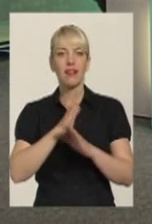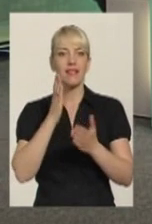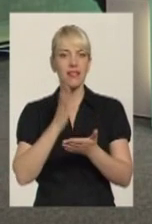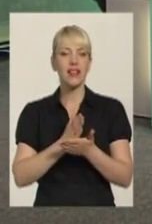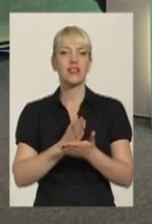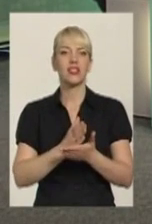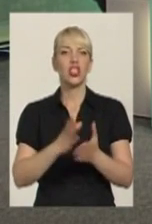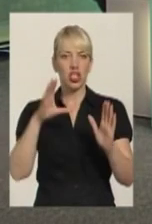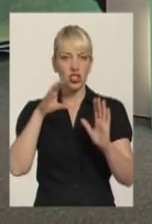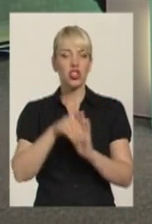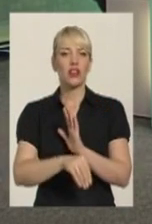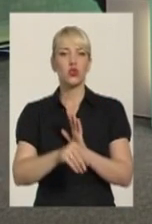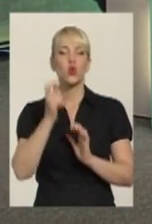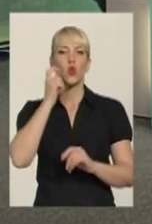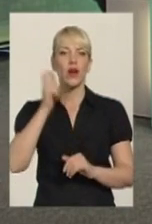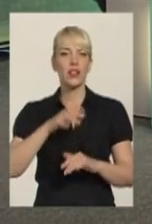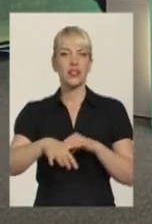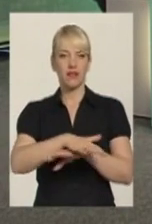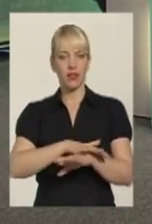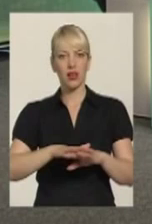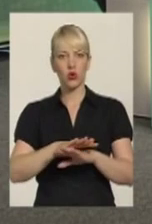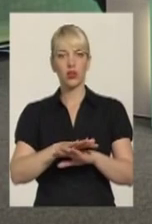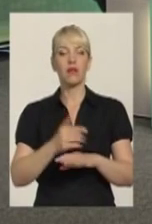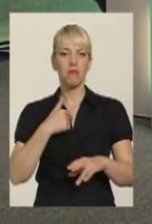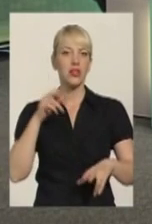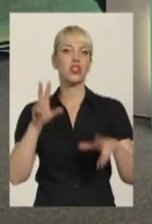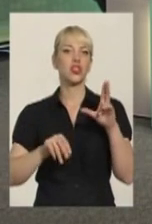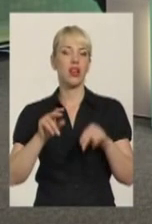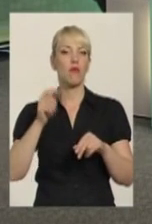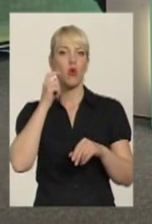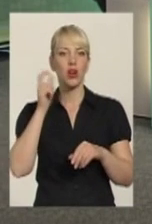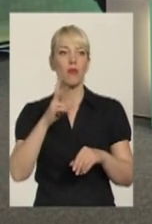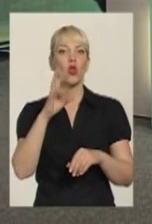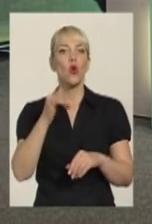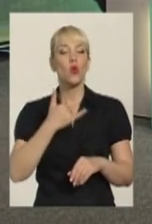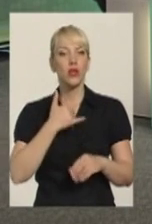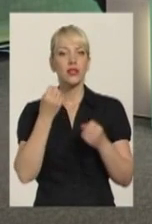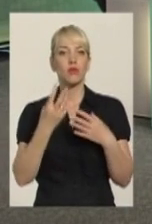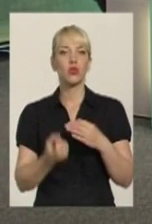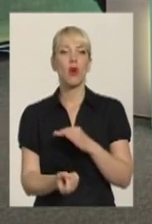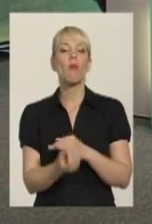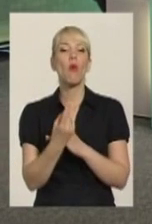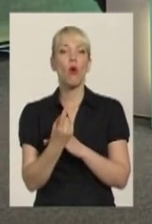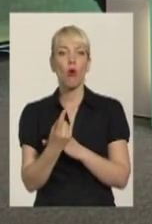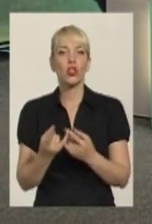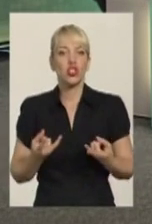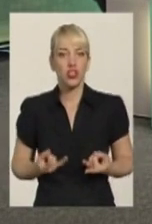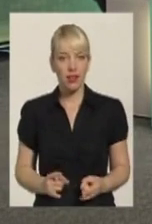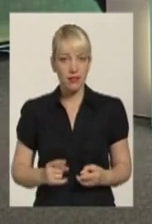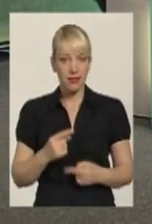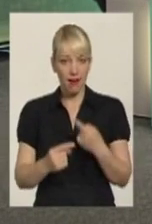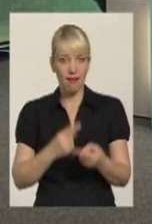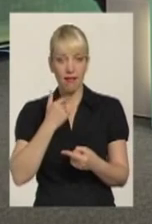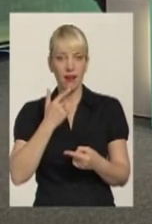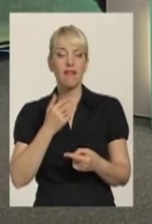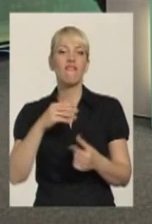ми себе считаємо українцями, тільки у нас, скажімо, походження вірменське. У